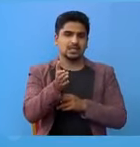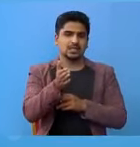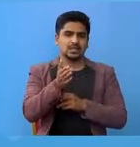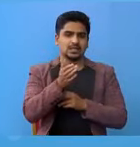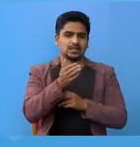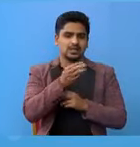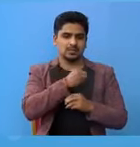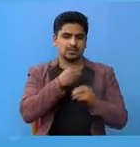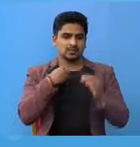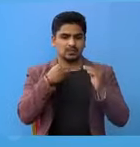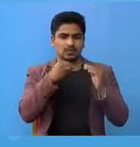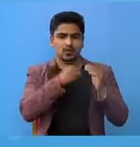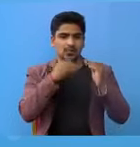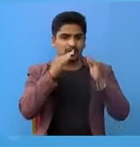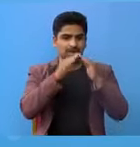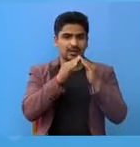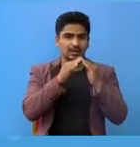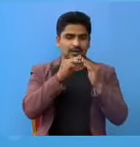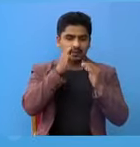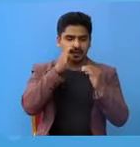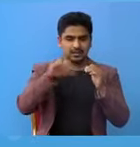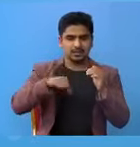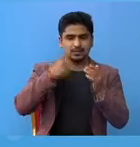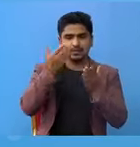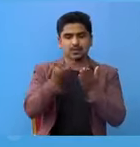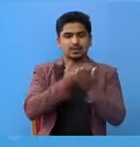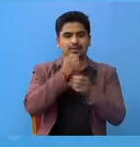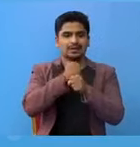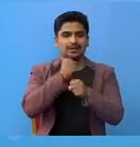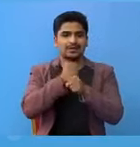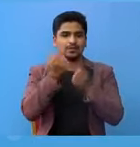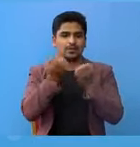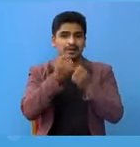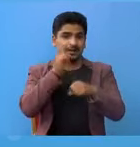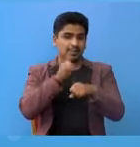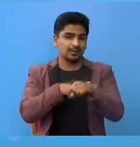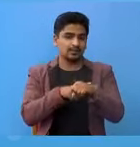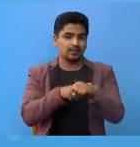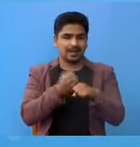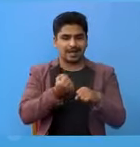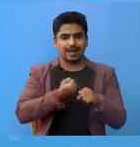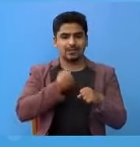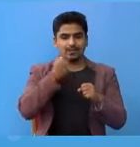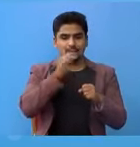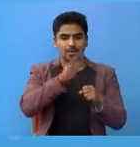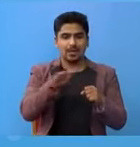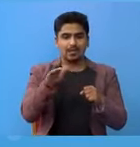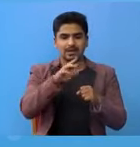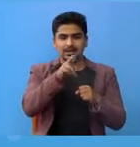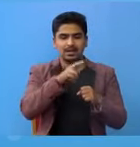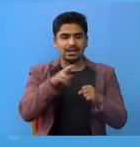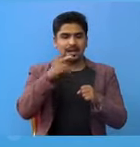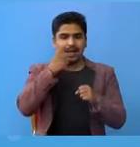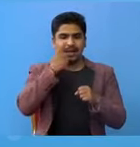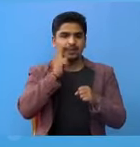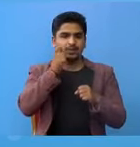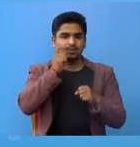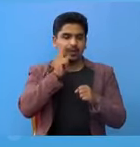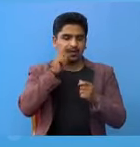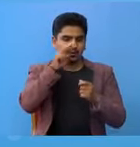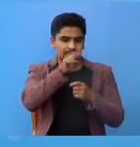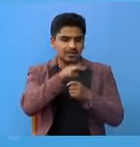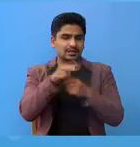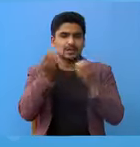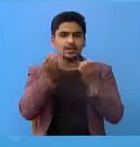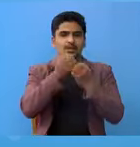क्लीनेर का अस्पताल मा जीवन बचाओने कार्य गरी रहा दा आपना बाल बच्चा वा आमा भुवा को हेर चाओ